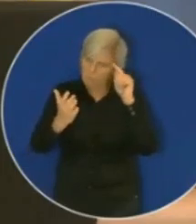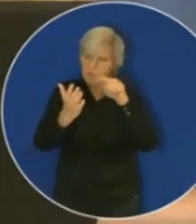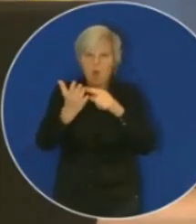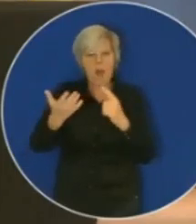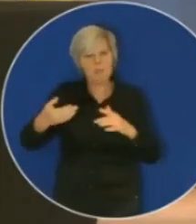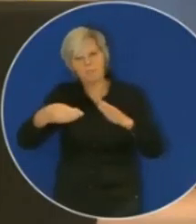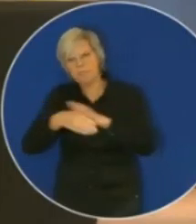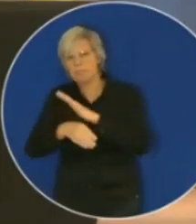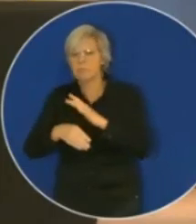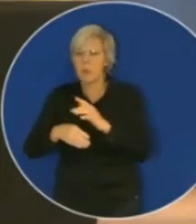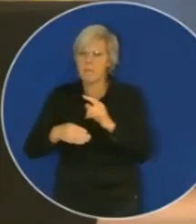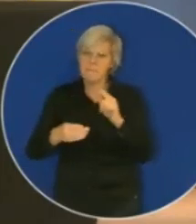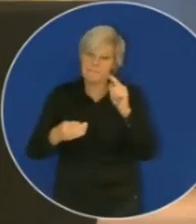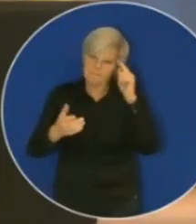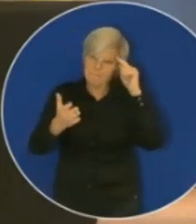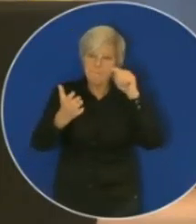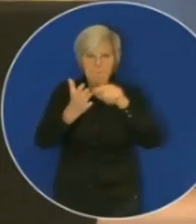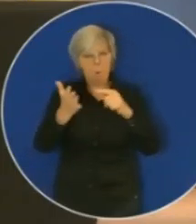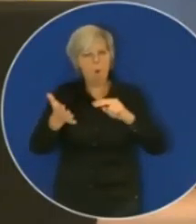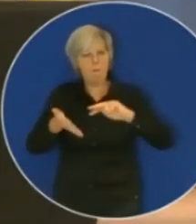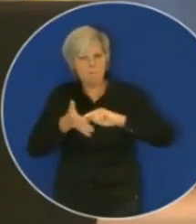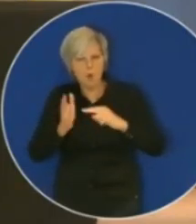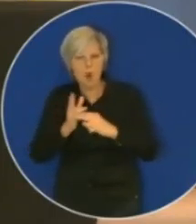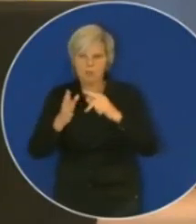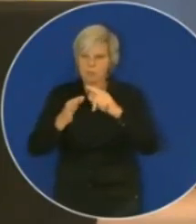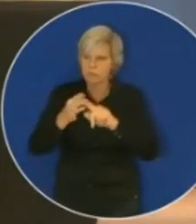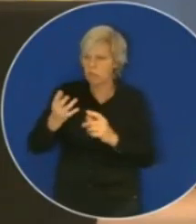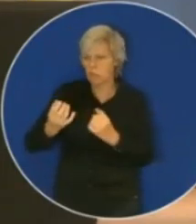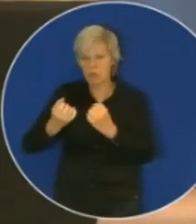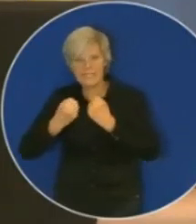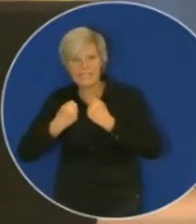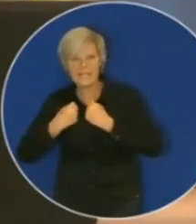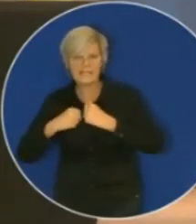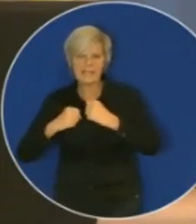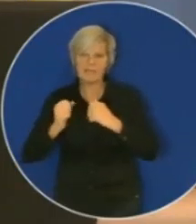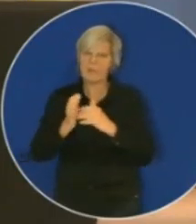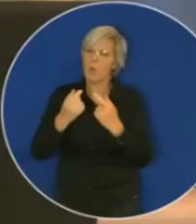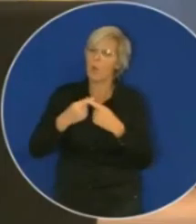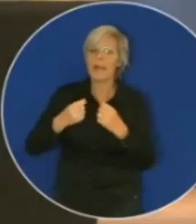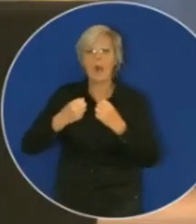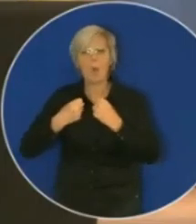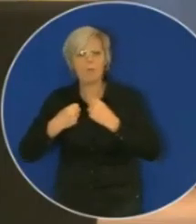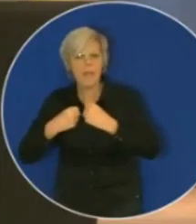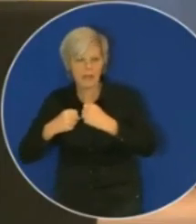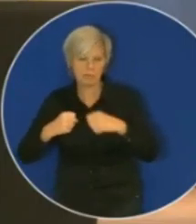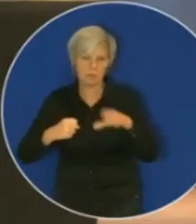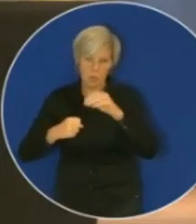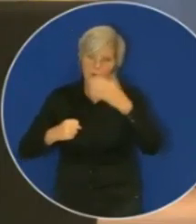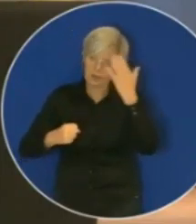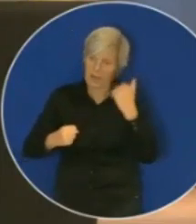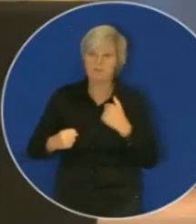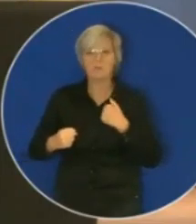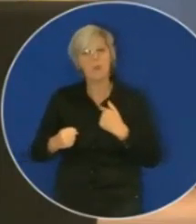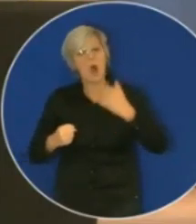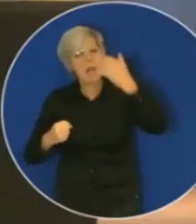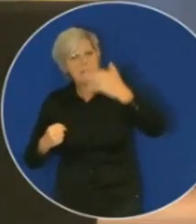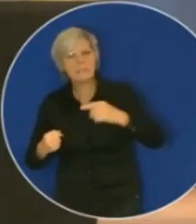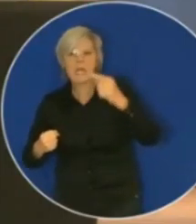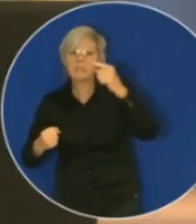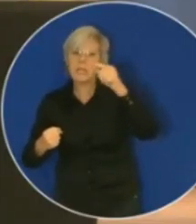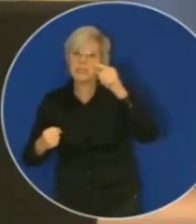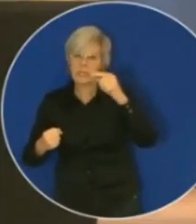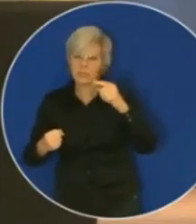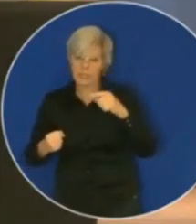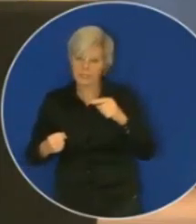mål och program som finns. Och att ta initiativ till smärre åtgärder. Då kan checklistor vara ett